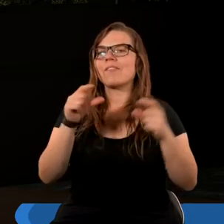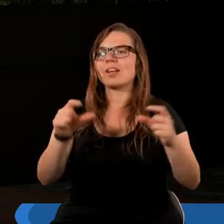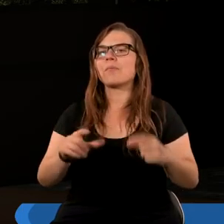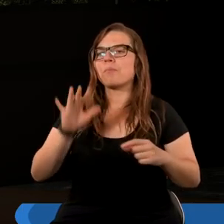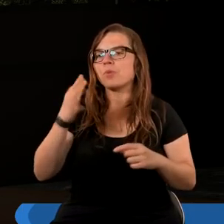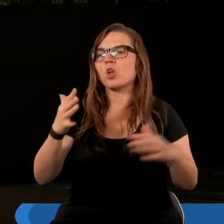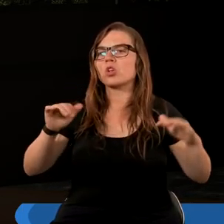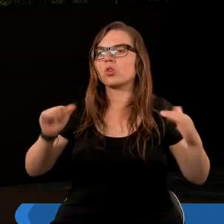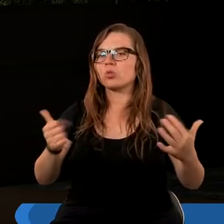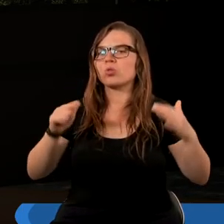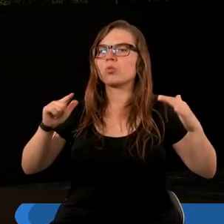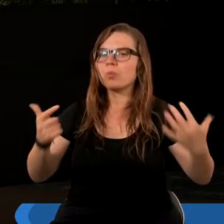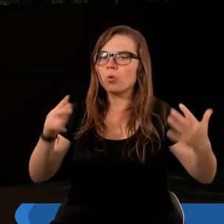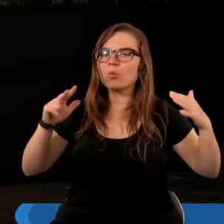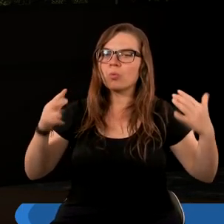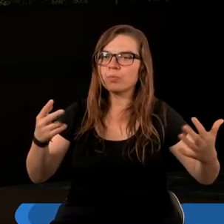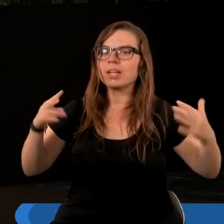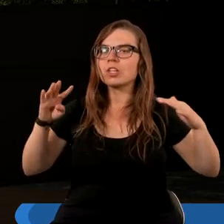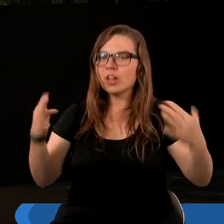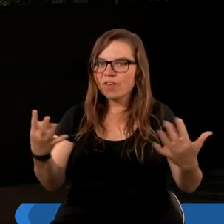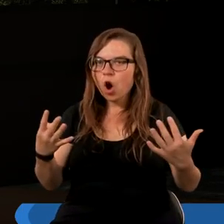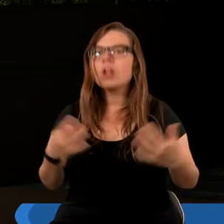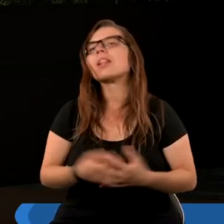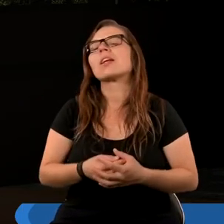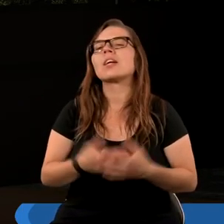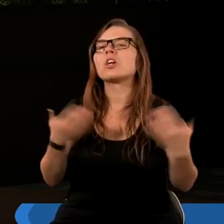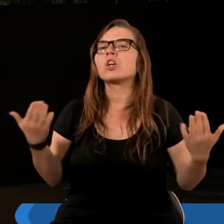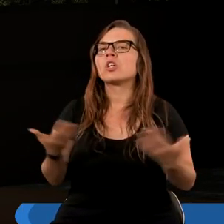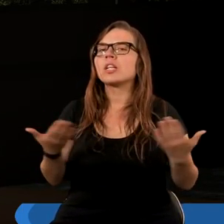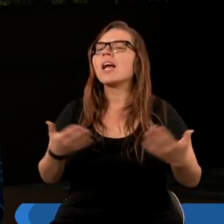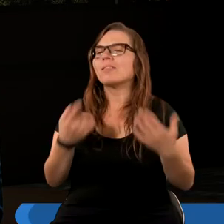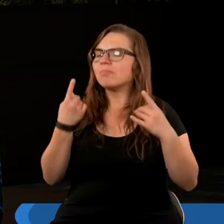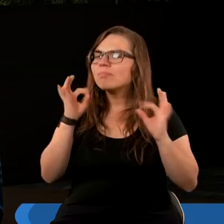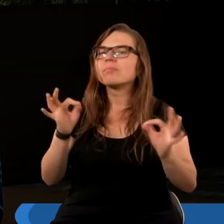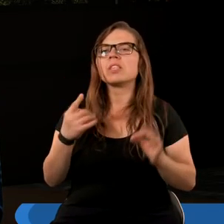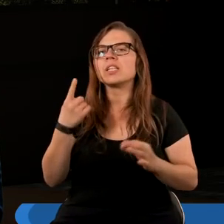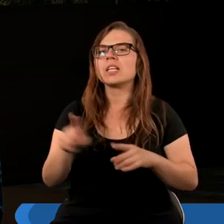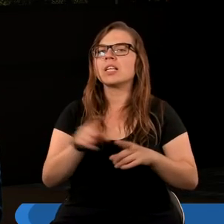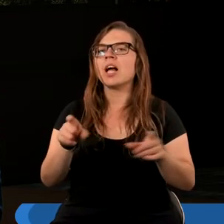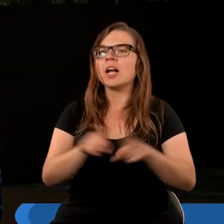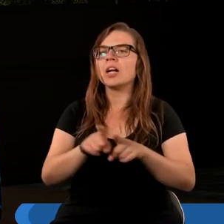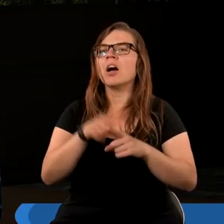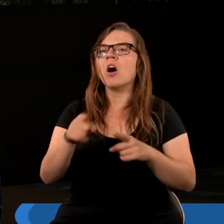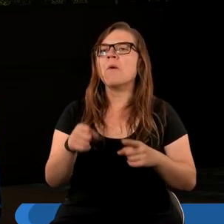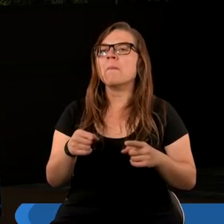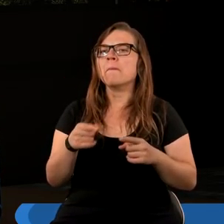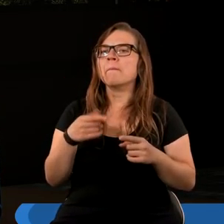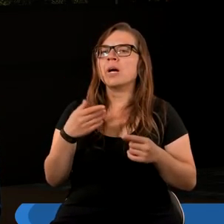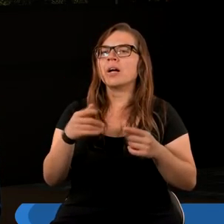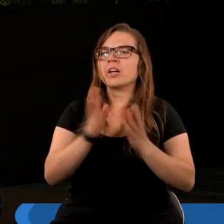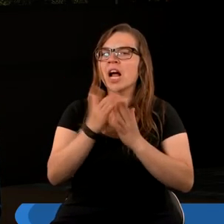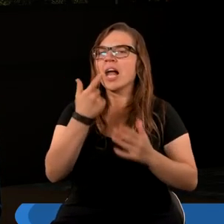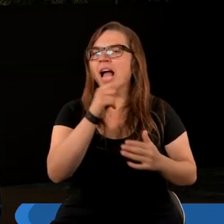wersety piąty, szósty, siódmy, ósmy, dziewiąty, gdzie jednoznacznie i porównując jeszcze dodając do tego